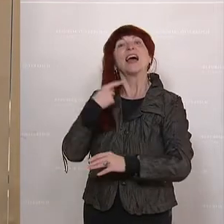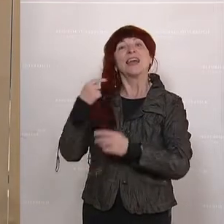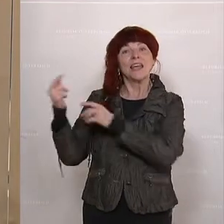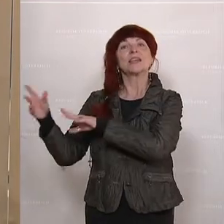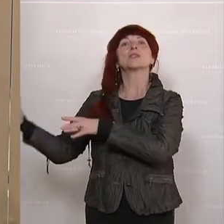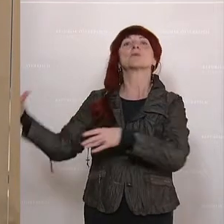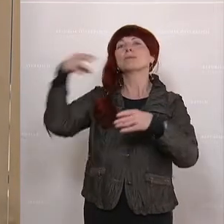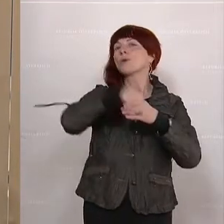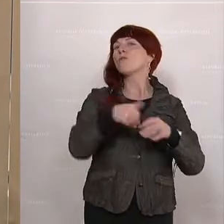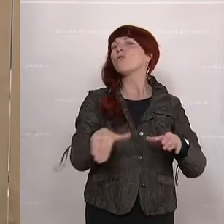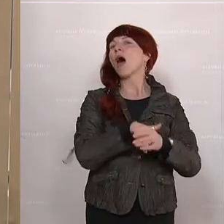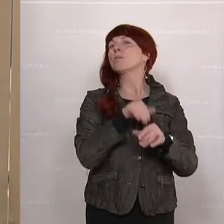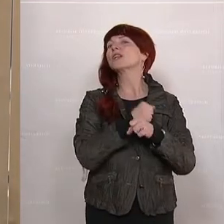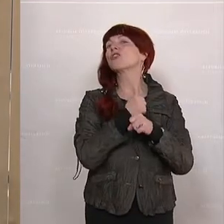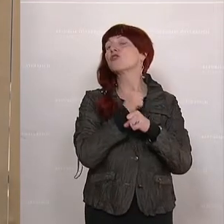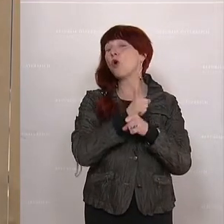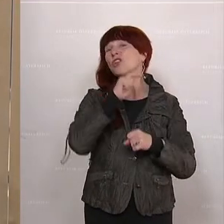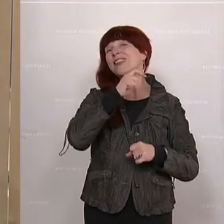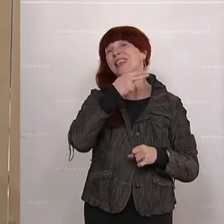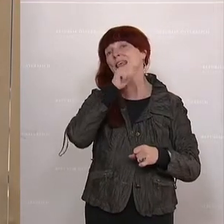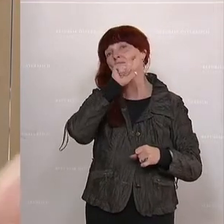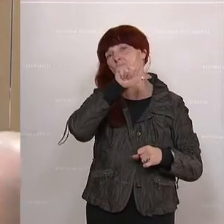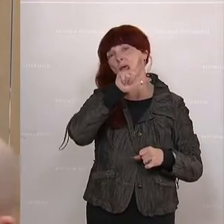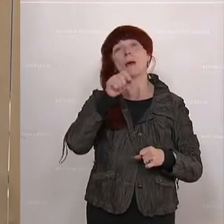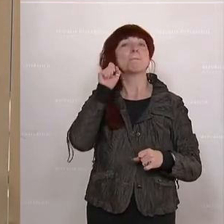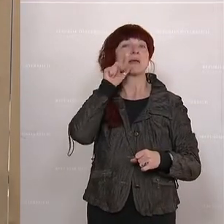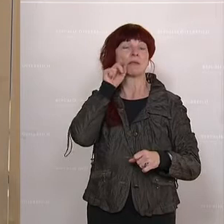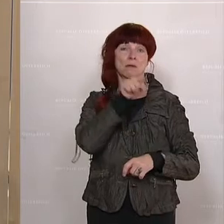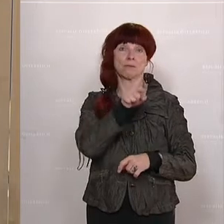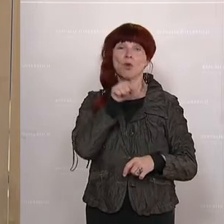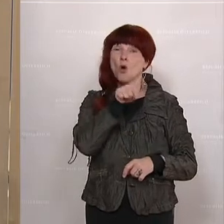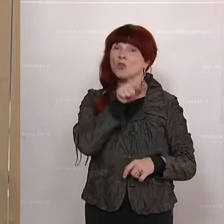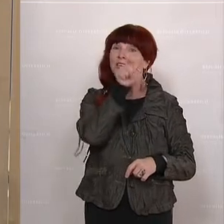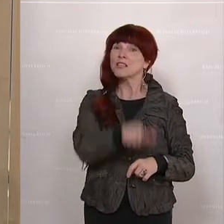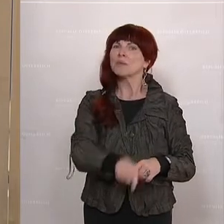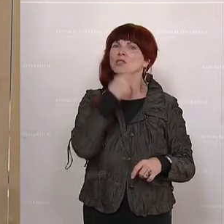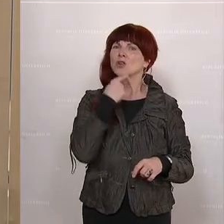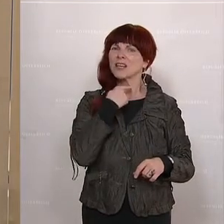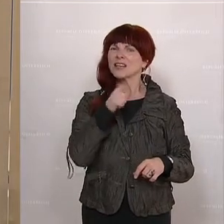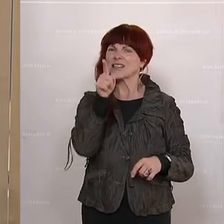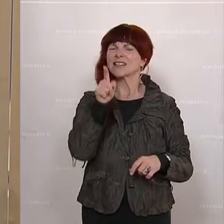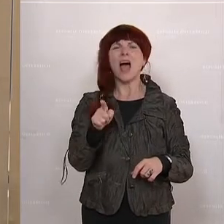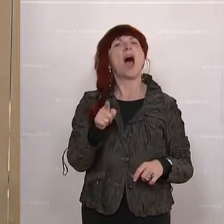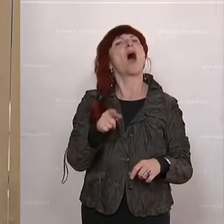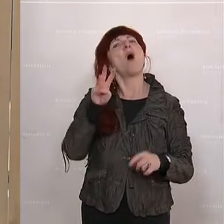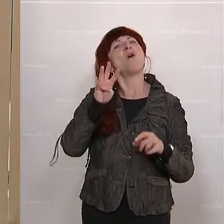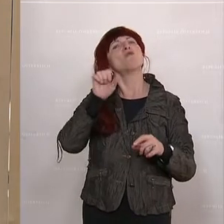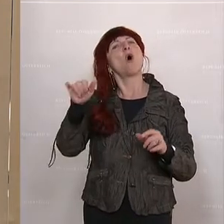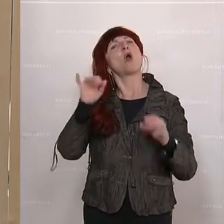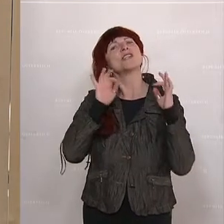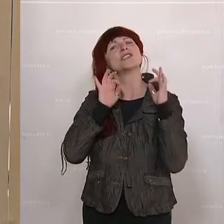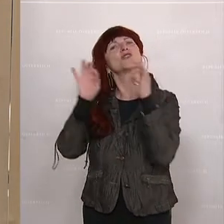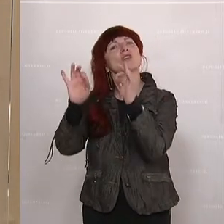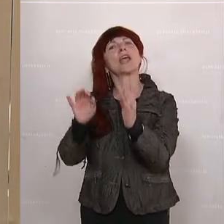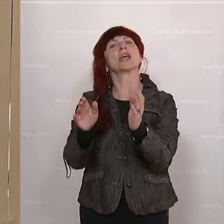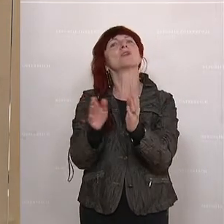und der Herr Peter Thiel sagt im Wall Street Journal, Wettbewerb ist für